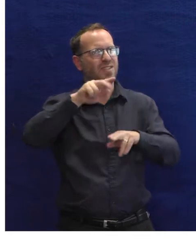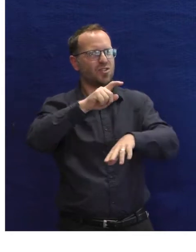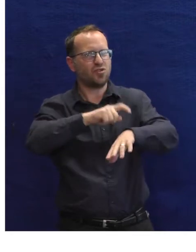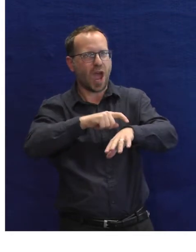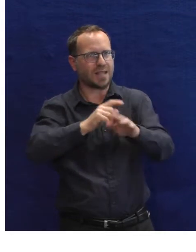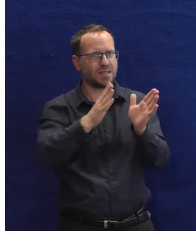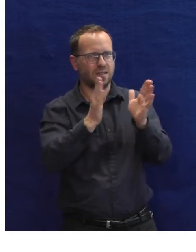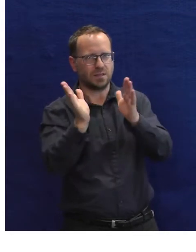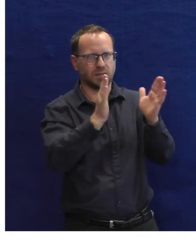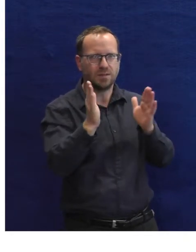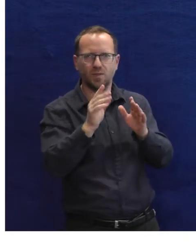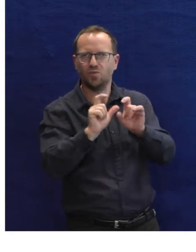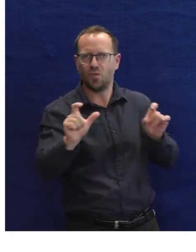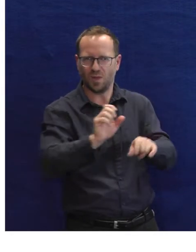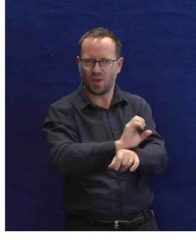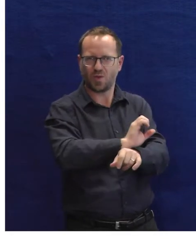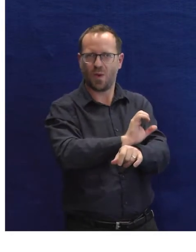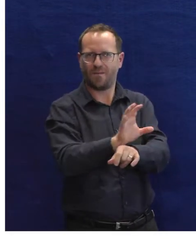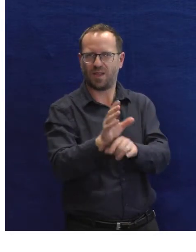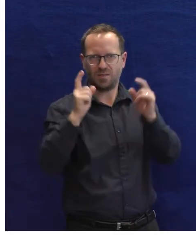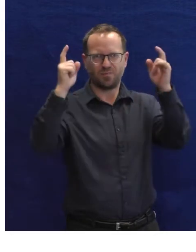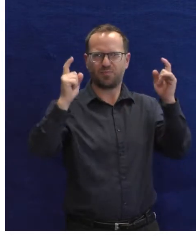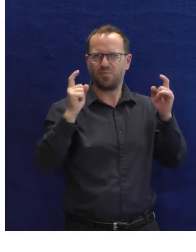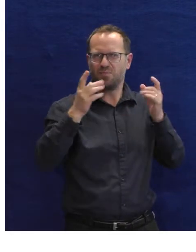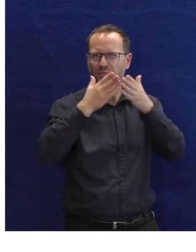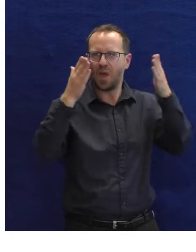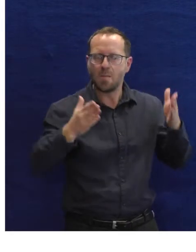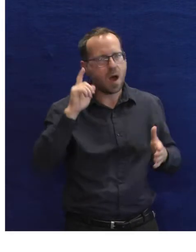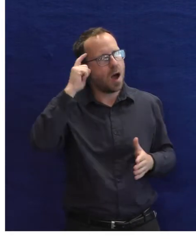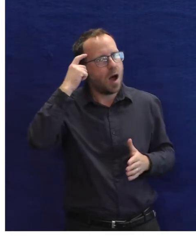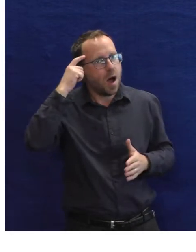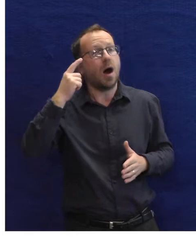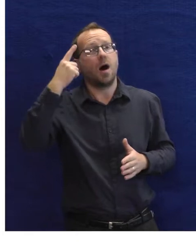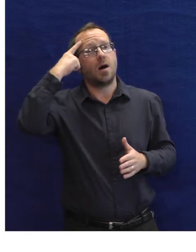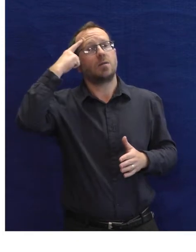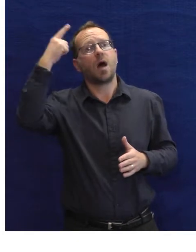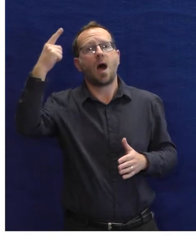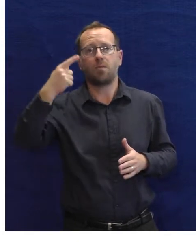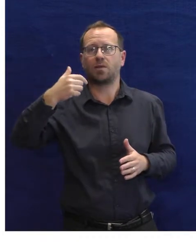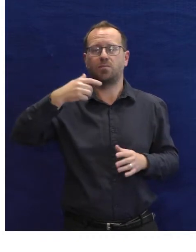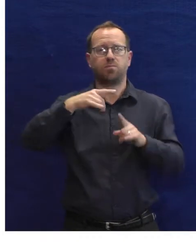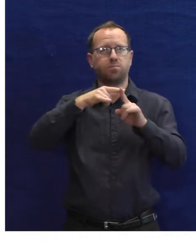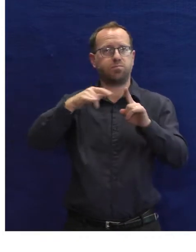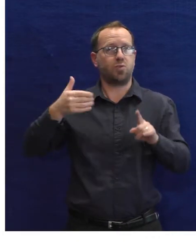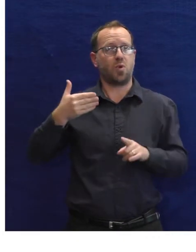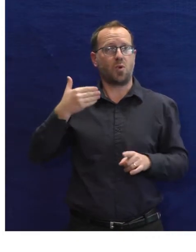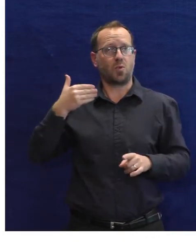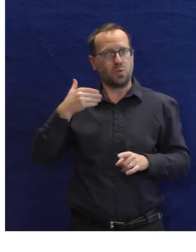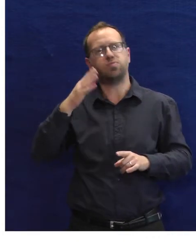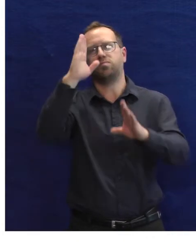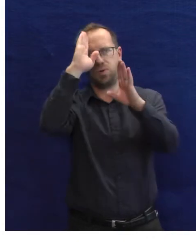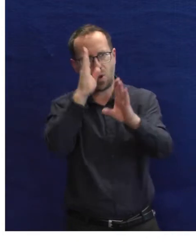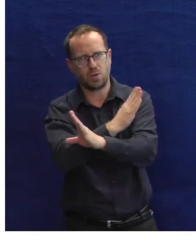letech jsme měli trochu víc prostoru na to přemýšlet, o těch nových možnostech a půl roku zpátky jsme